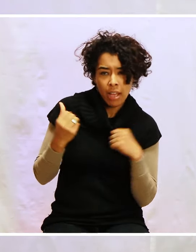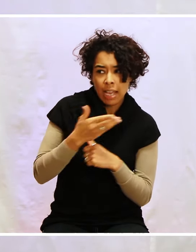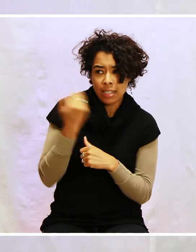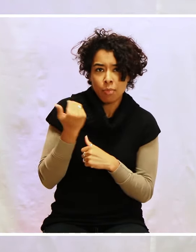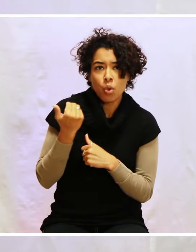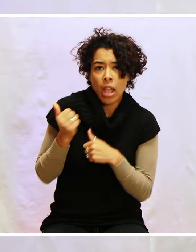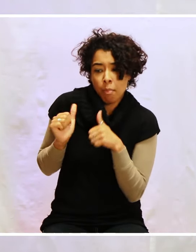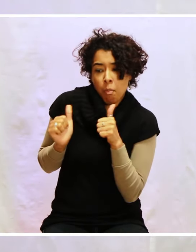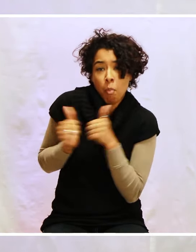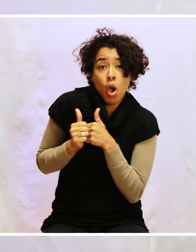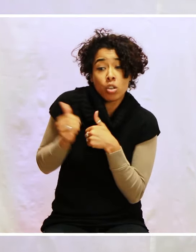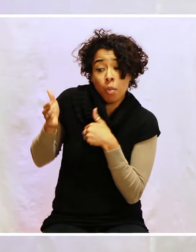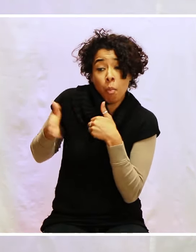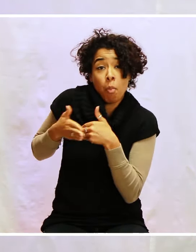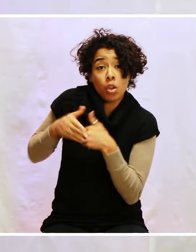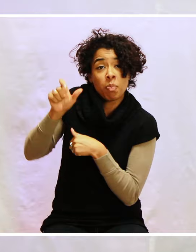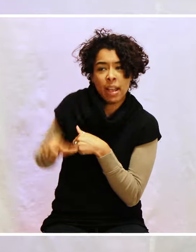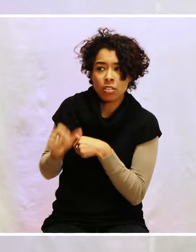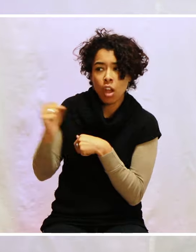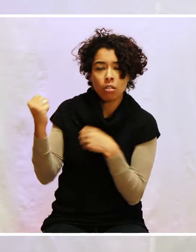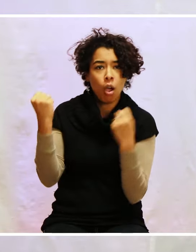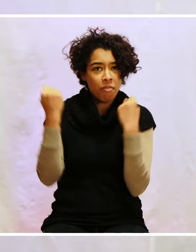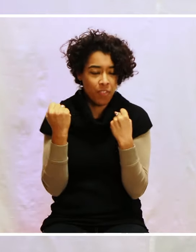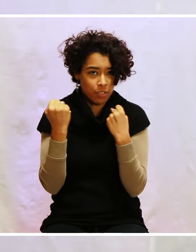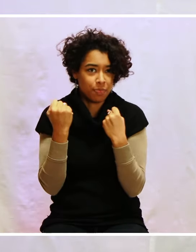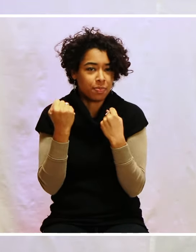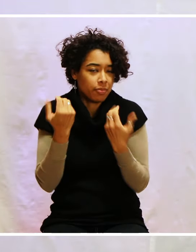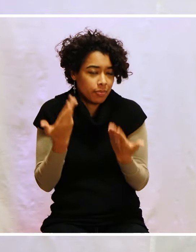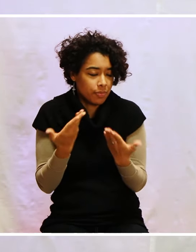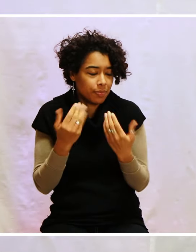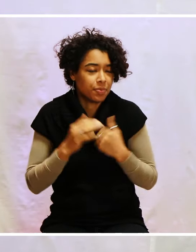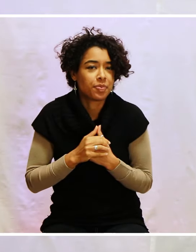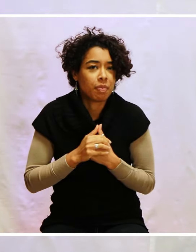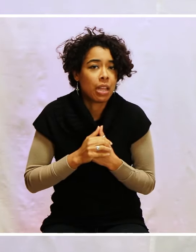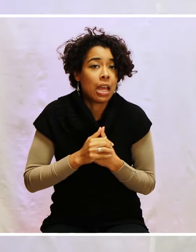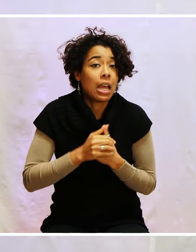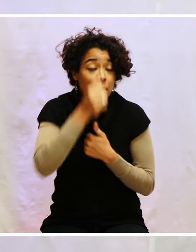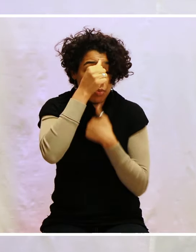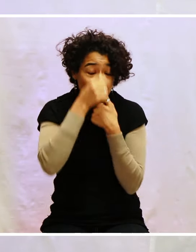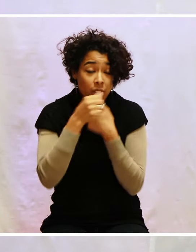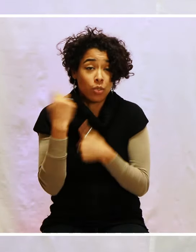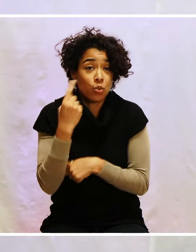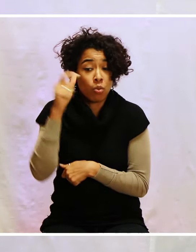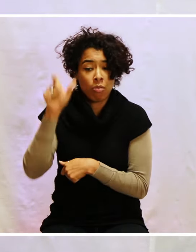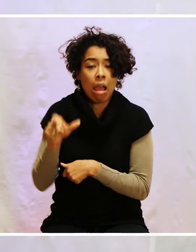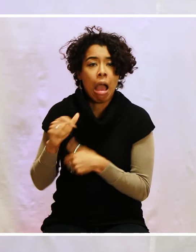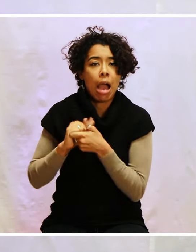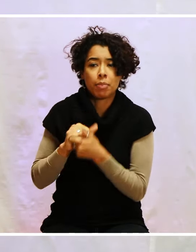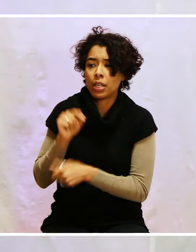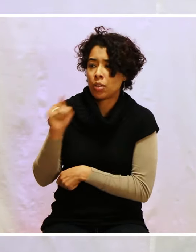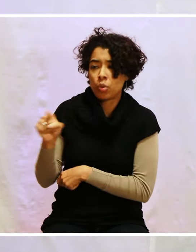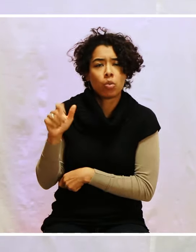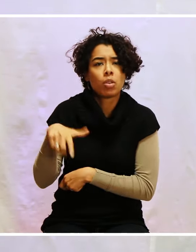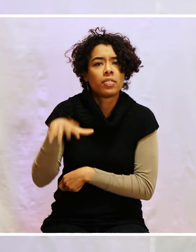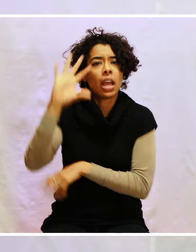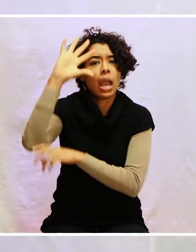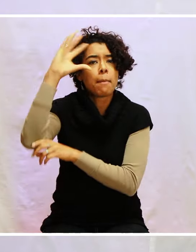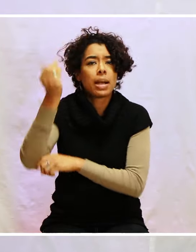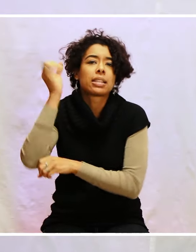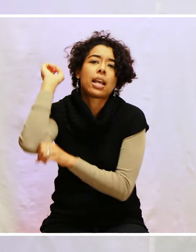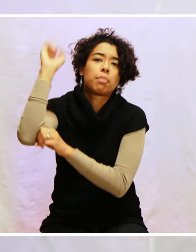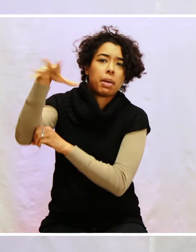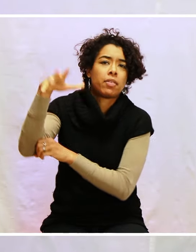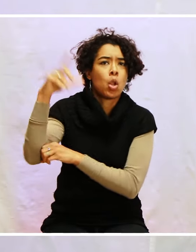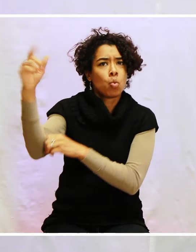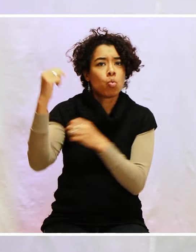attaché avec les bonnes personnes, quelque part. Et moi, je me rappelle que j'étais toujours avec un ami qui faisait du basket, un